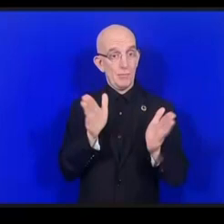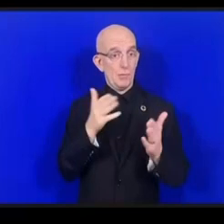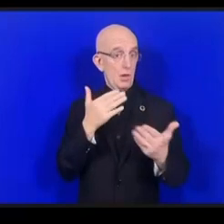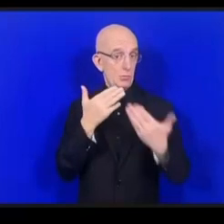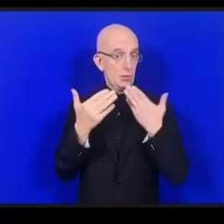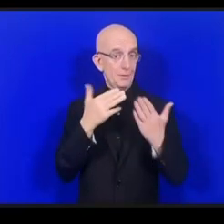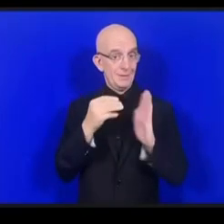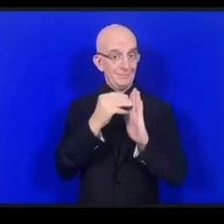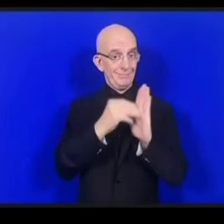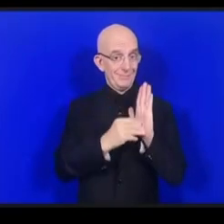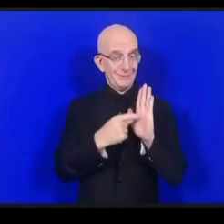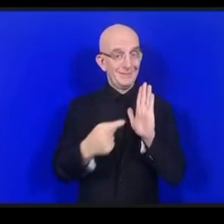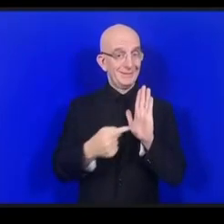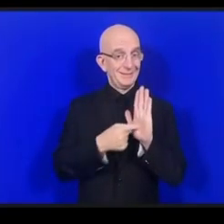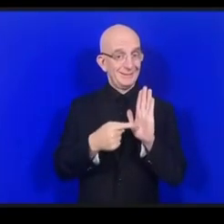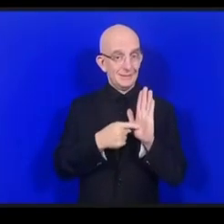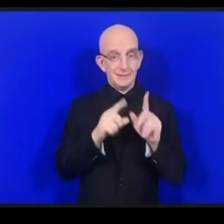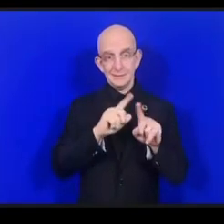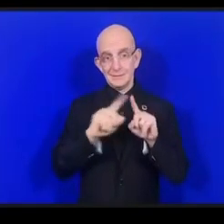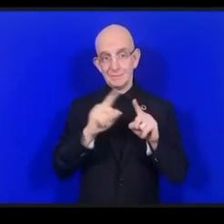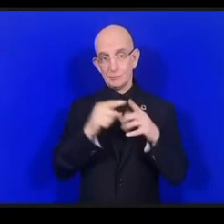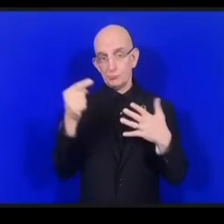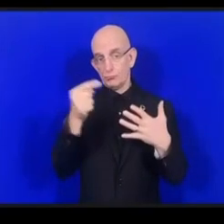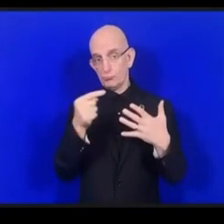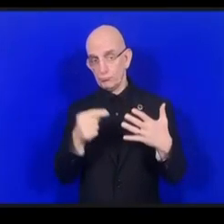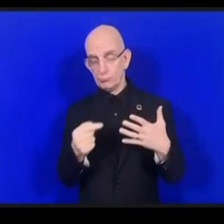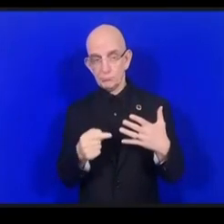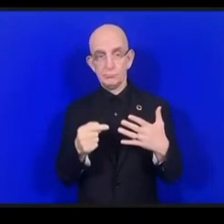وفي هذه الوثيقة